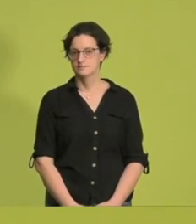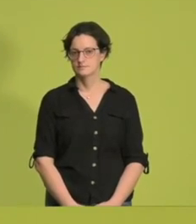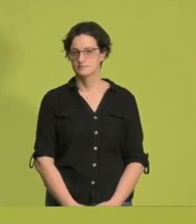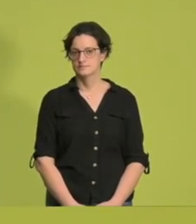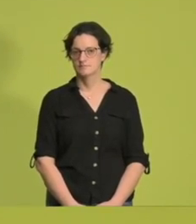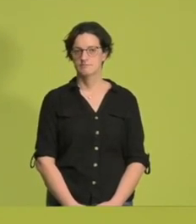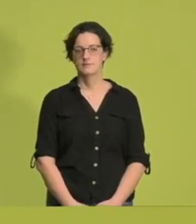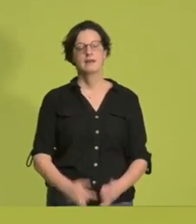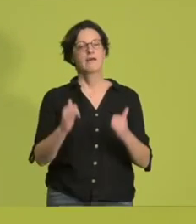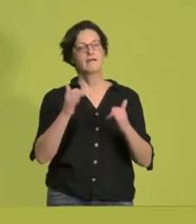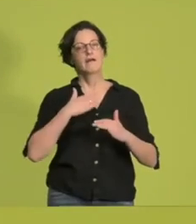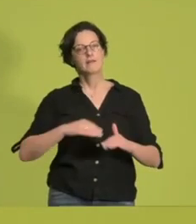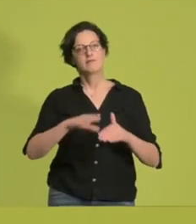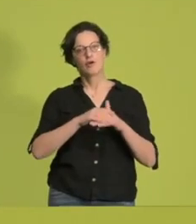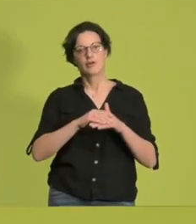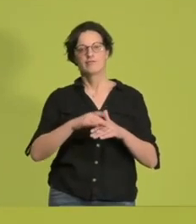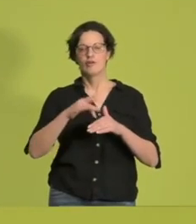Ja, liebe Freundinnen und Freunde,